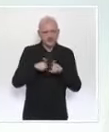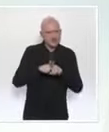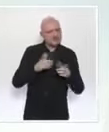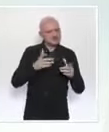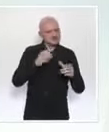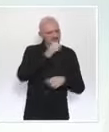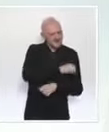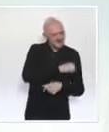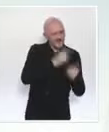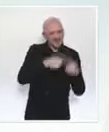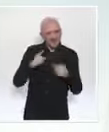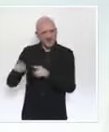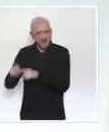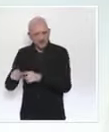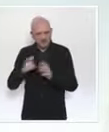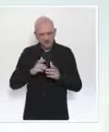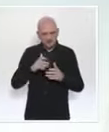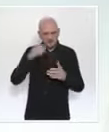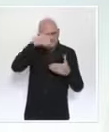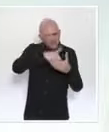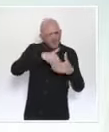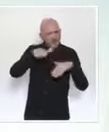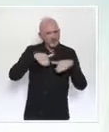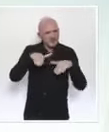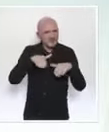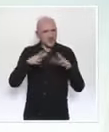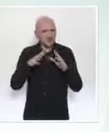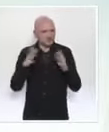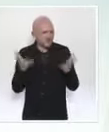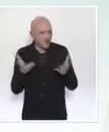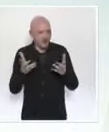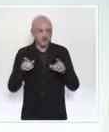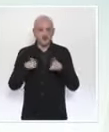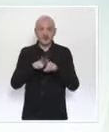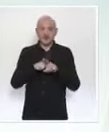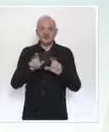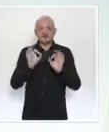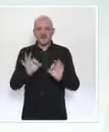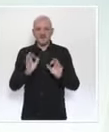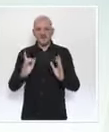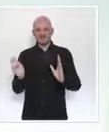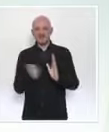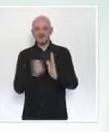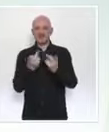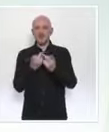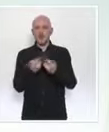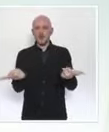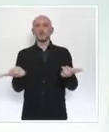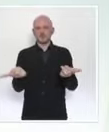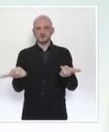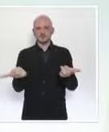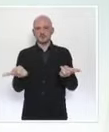que les processus d'évaluation qui précèdent ce qu'on appelle leur autorisation de mise sur le marché.